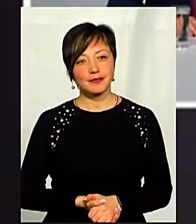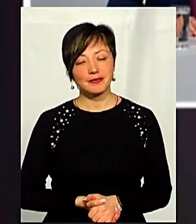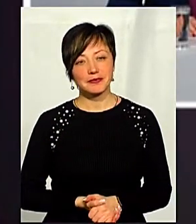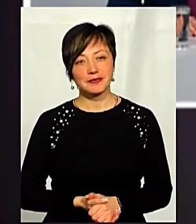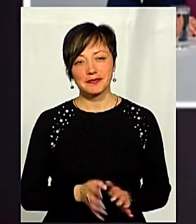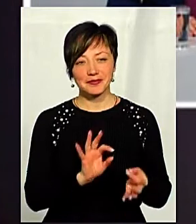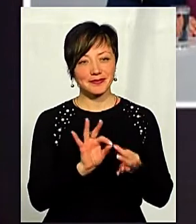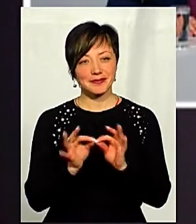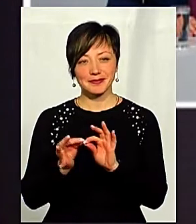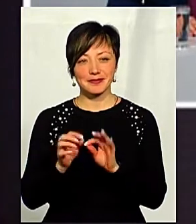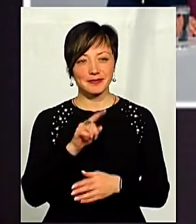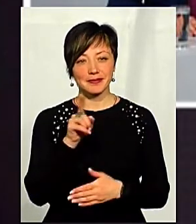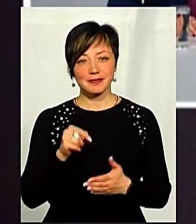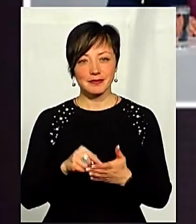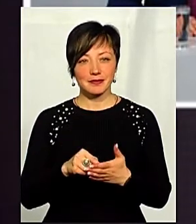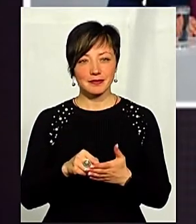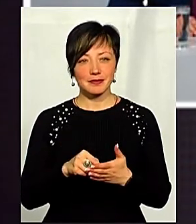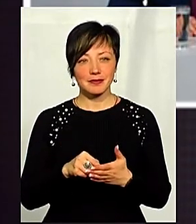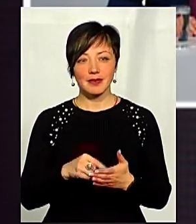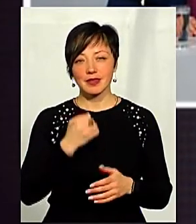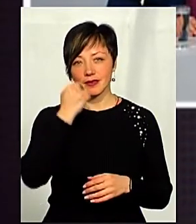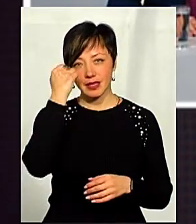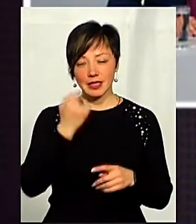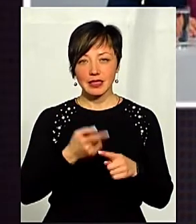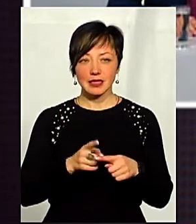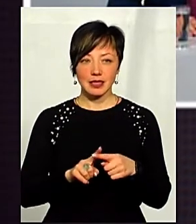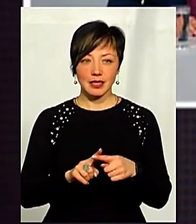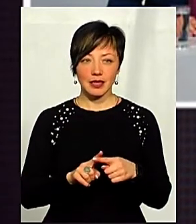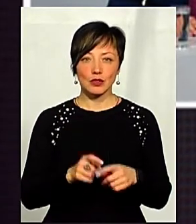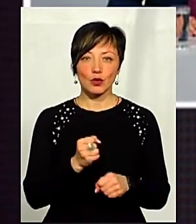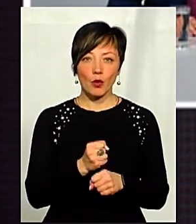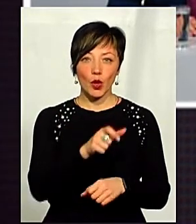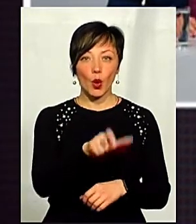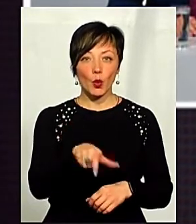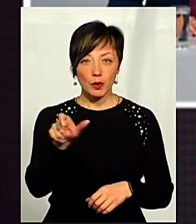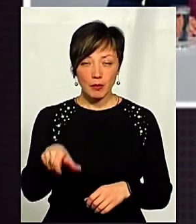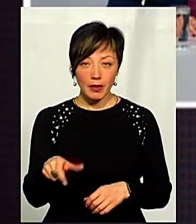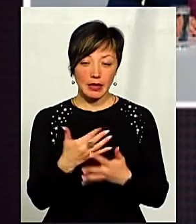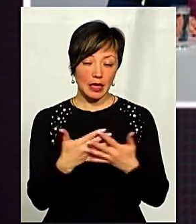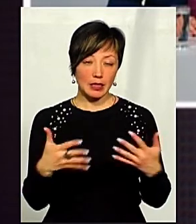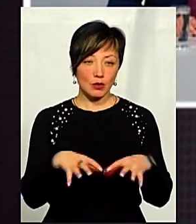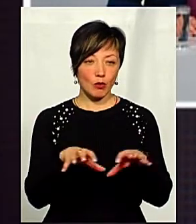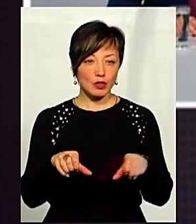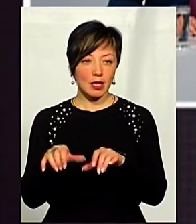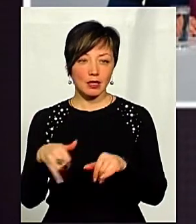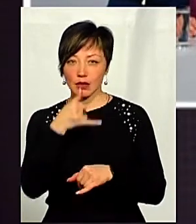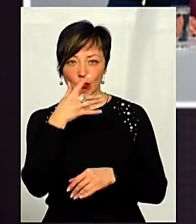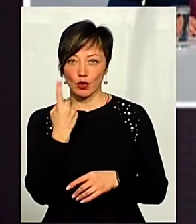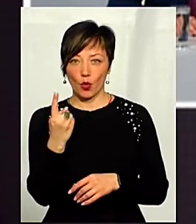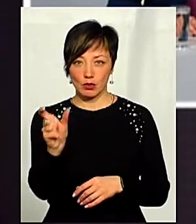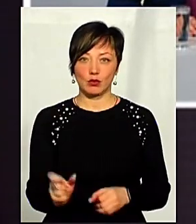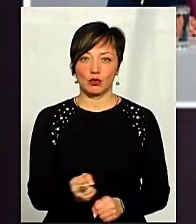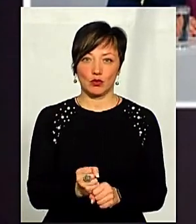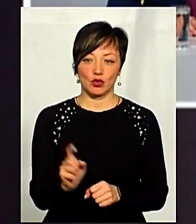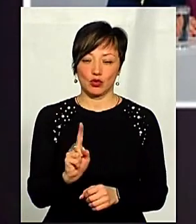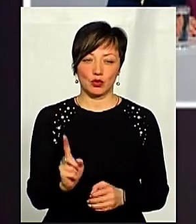Це складне питання, з точки зору, чи це зроблено завдяки габінету. Взагалі це зроблено людьми, які працюють на різних посадах, я не можу щось один зробити,